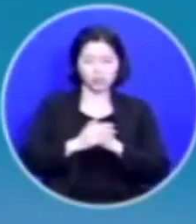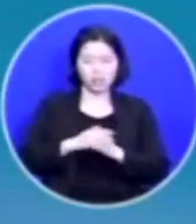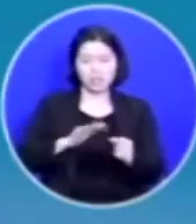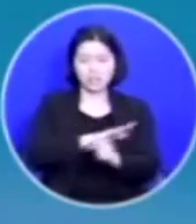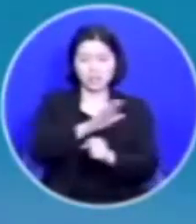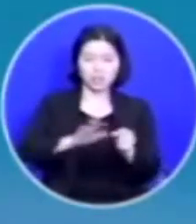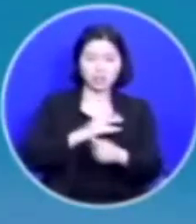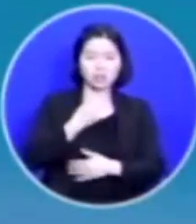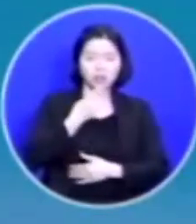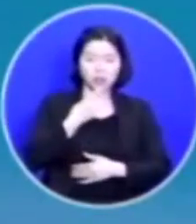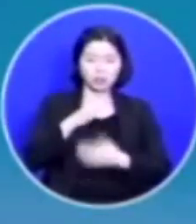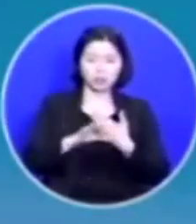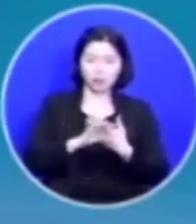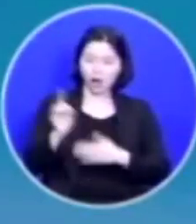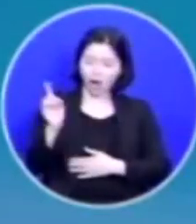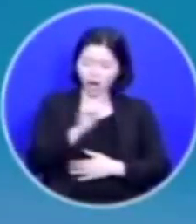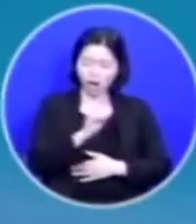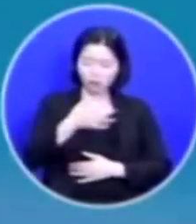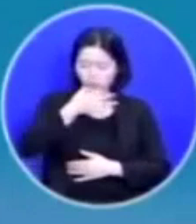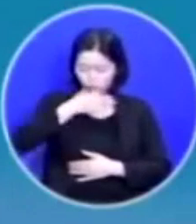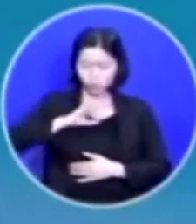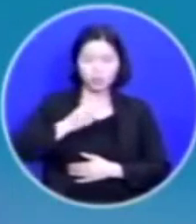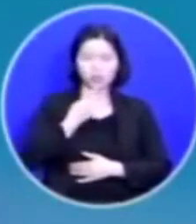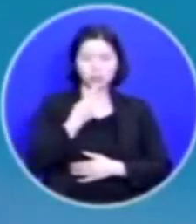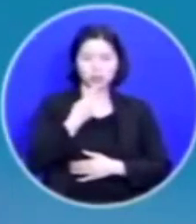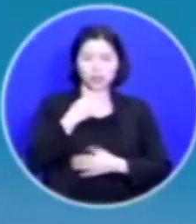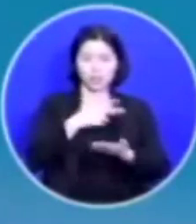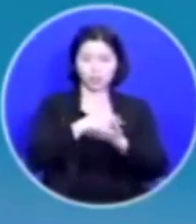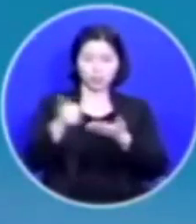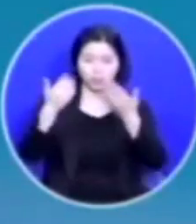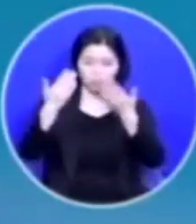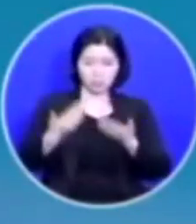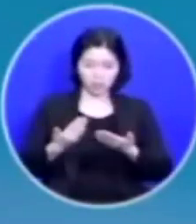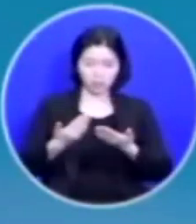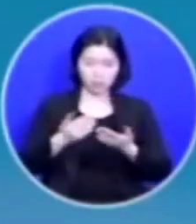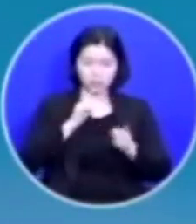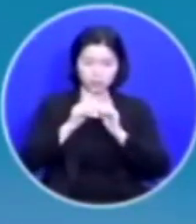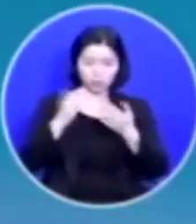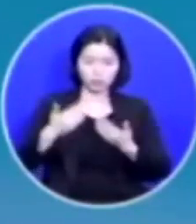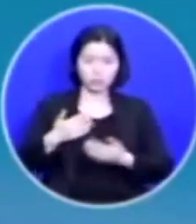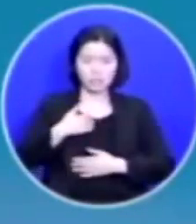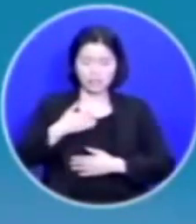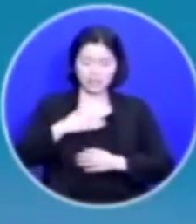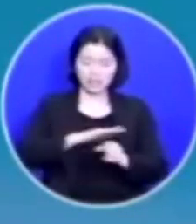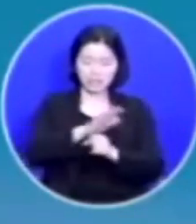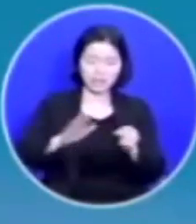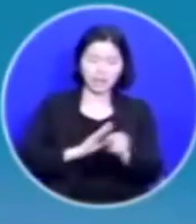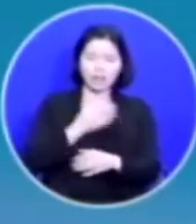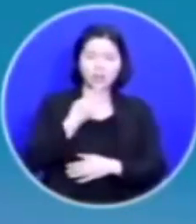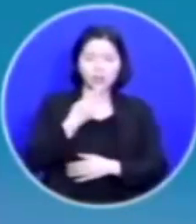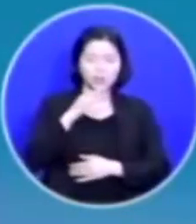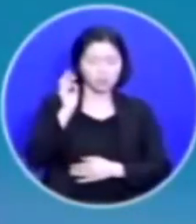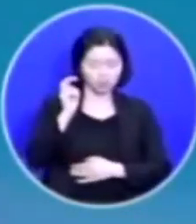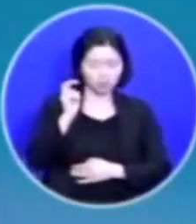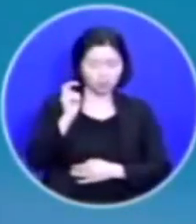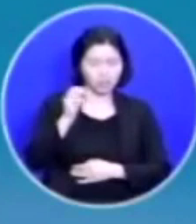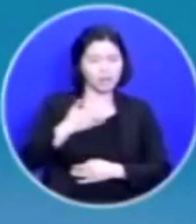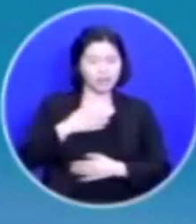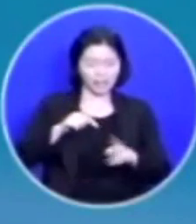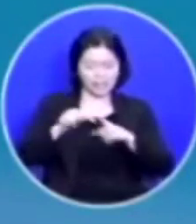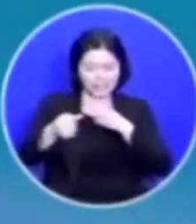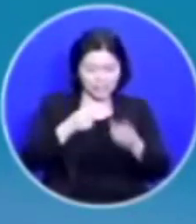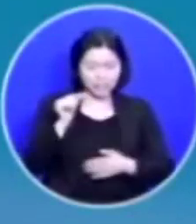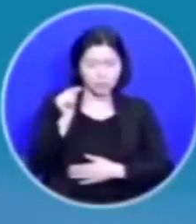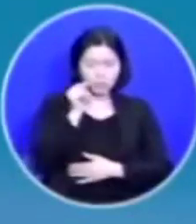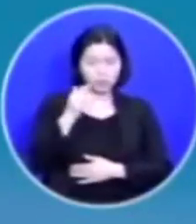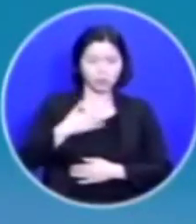없으면 아무 유익이 없다 주님이 말씀하셨는데 저에게는 사랑이 없었던 것입니다 나를 이해하지 못하고